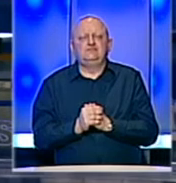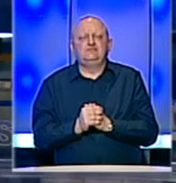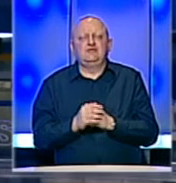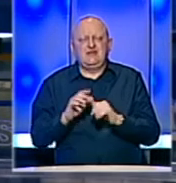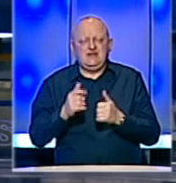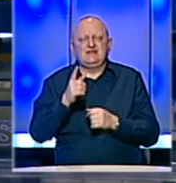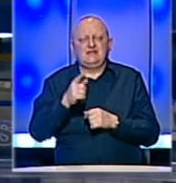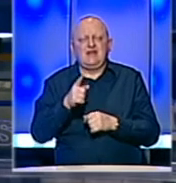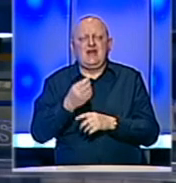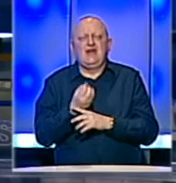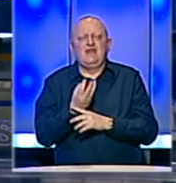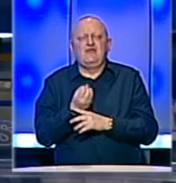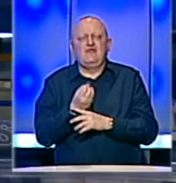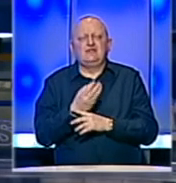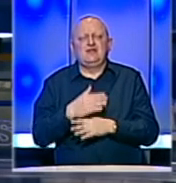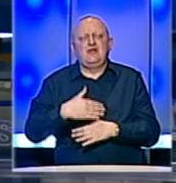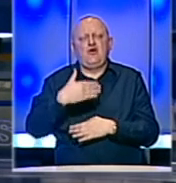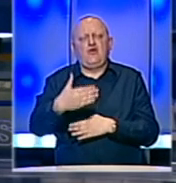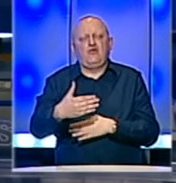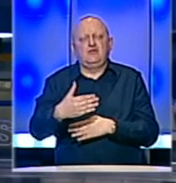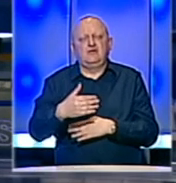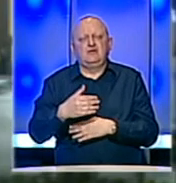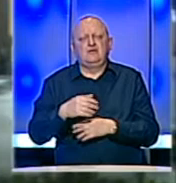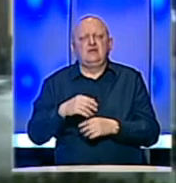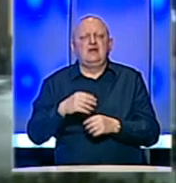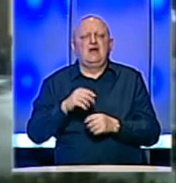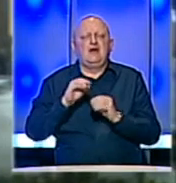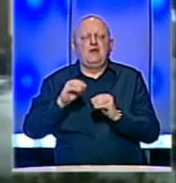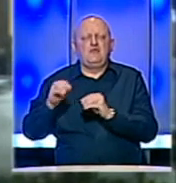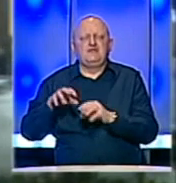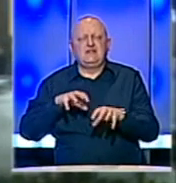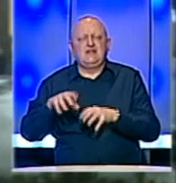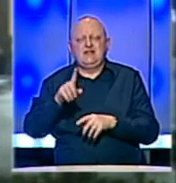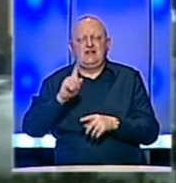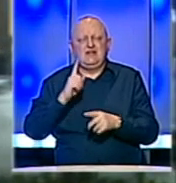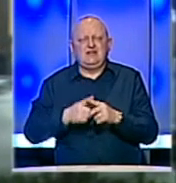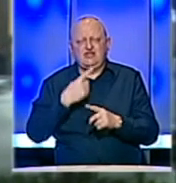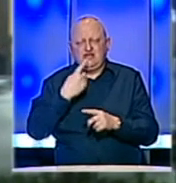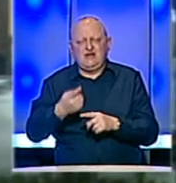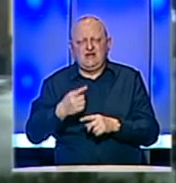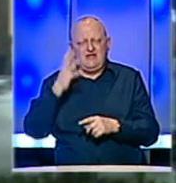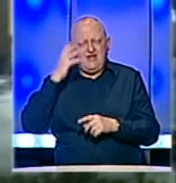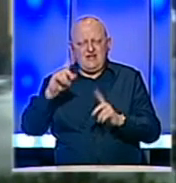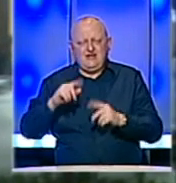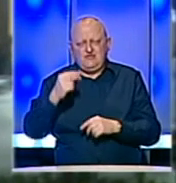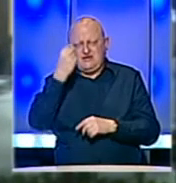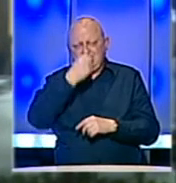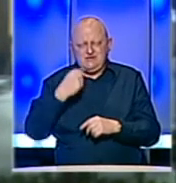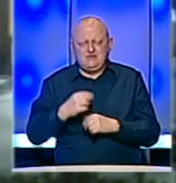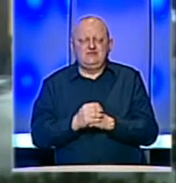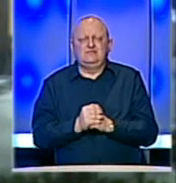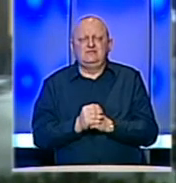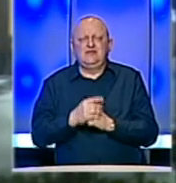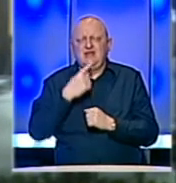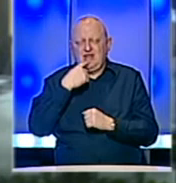Tako je, ta informacija odnosila se na prosvetne radnike i nije tačna, saopšteno je to iz Vlade Republike Srpske.